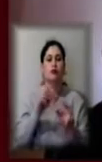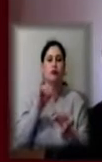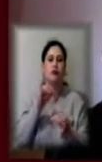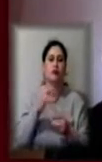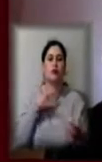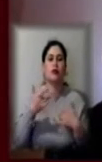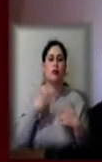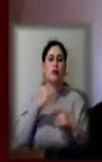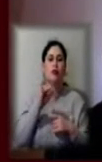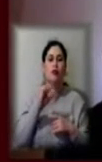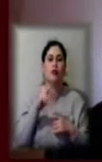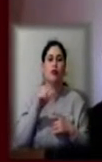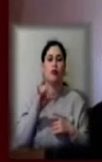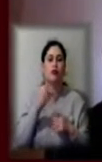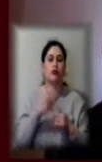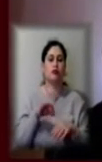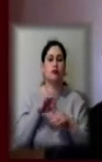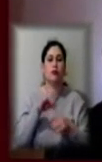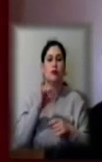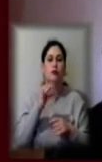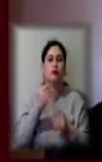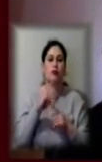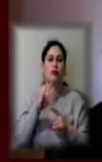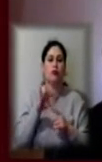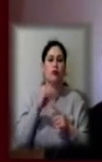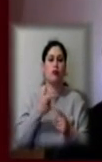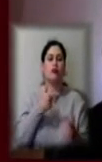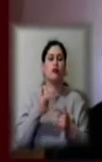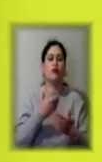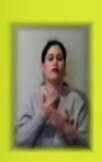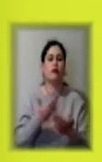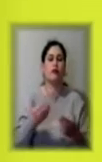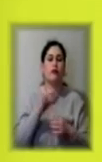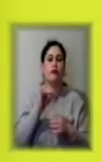Куліша проводять репетиції онлайн. Готують виставу на фестиваль у Грузії.